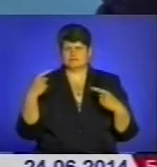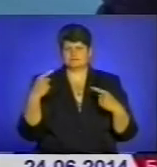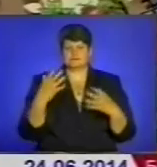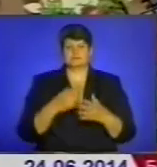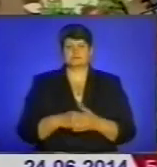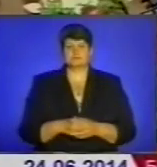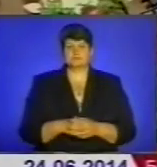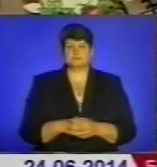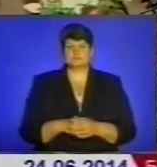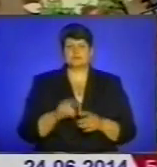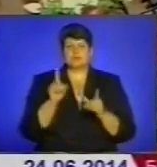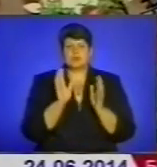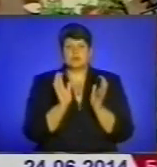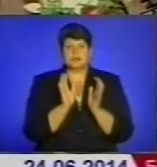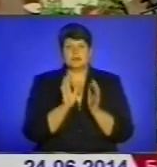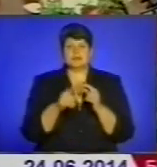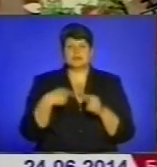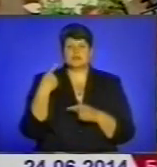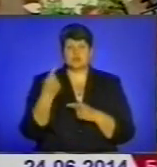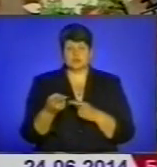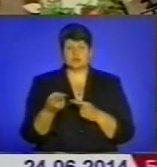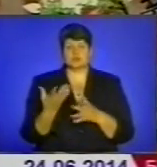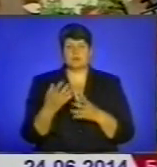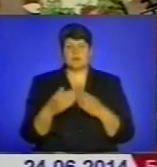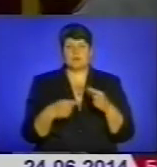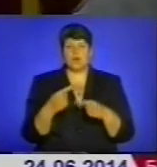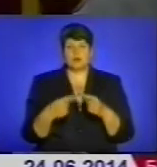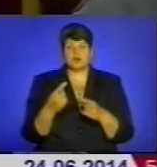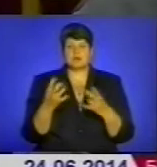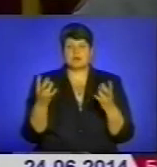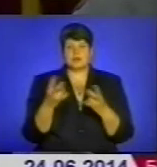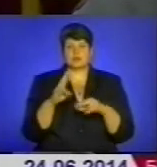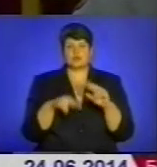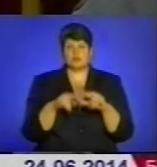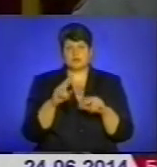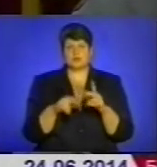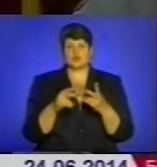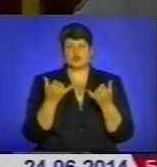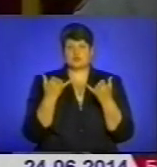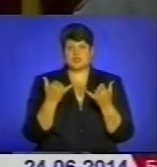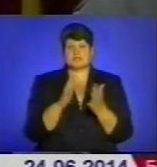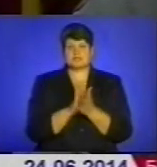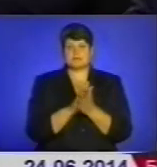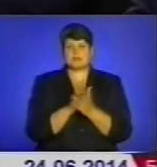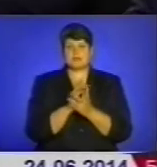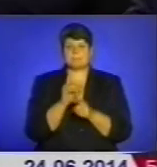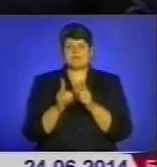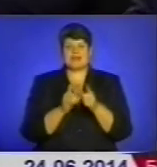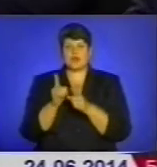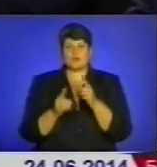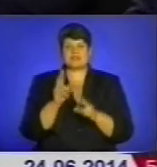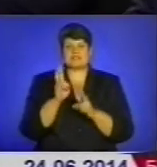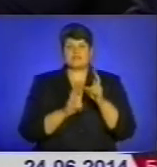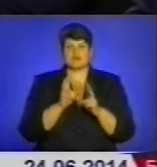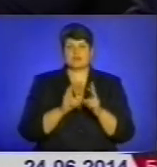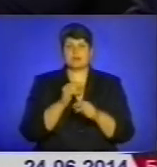собою. Щоб берегти наступні покоління від екологічної катастрофи, потрібно будувати сучасні сміттєпереробні заводи, які перероблять усе